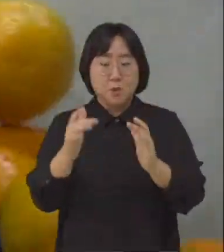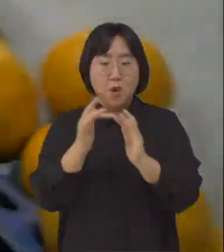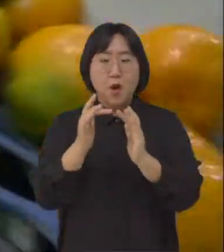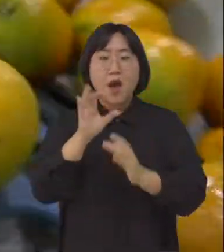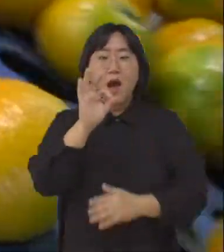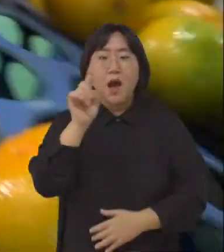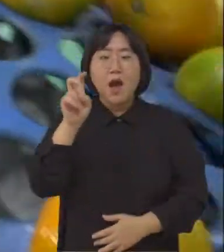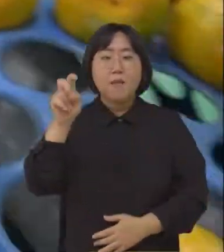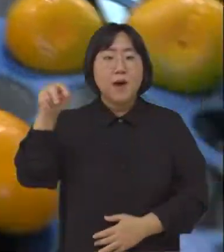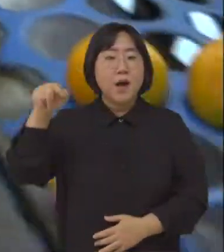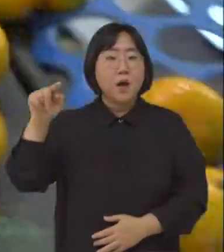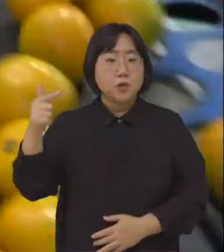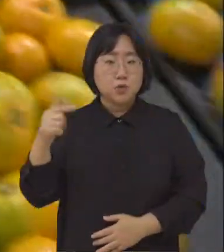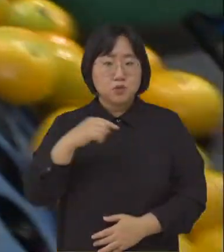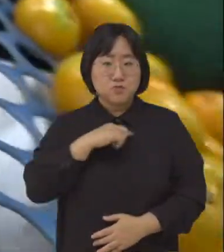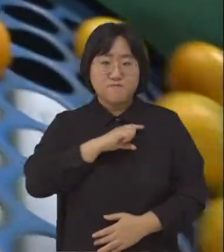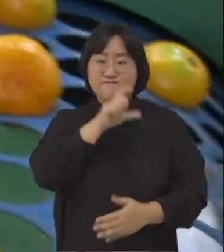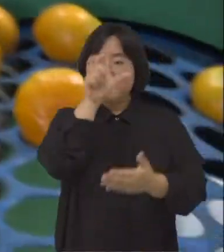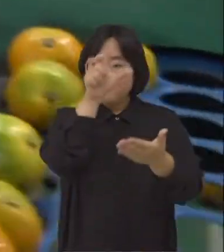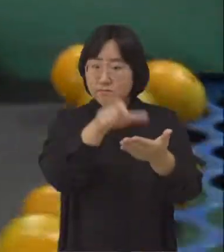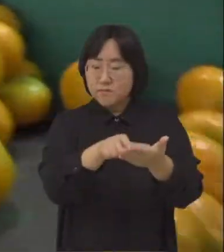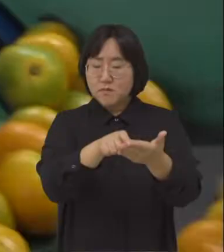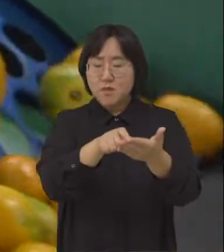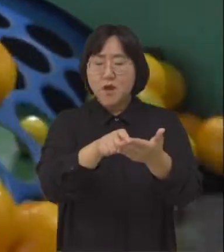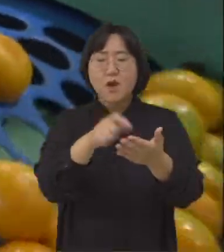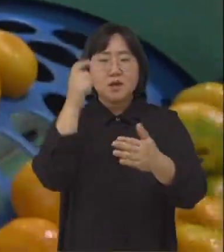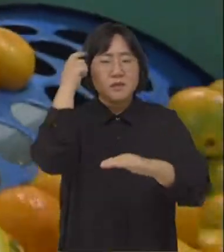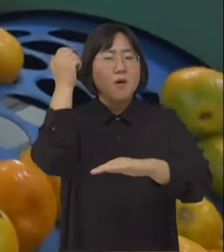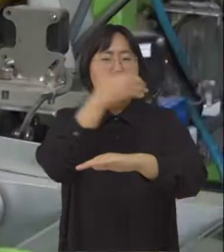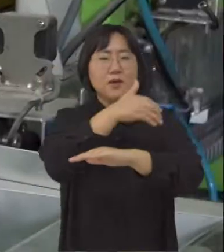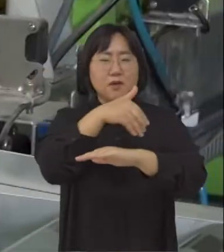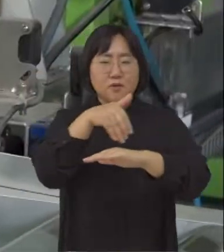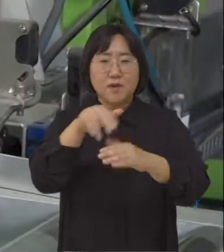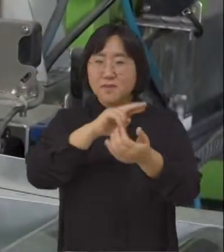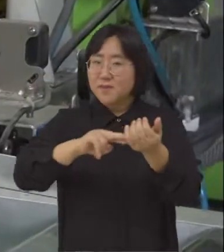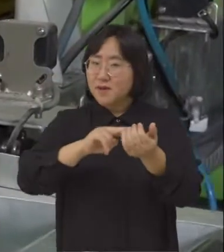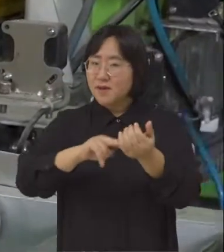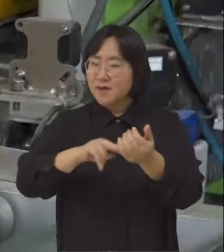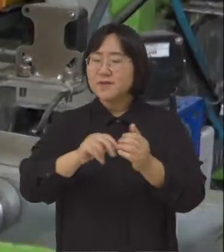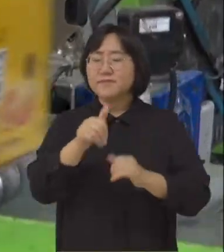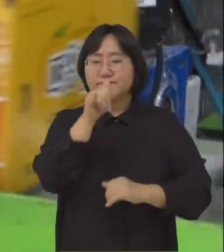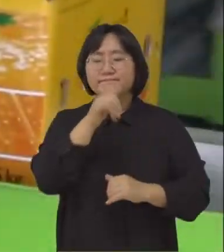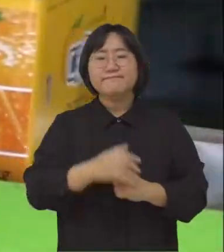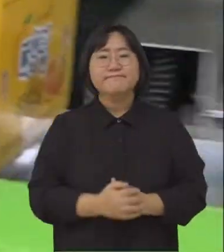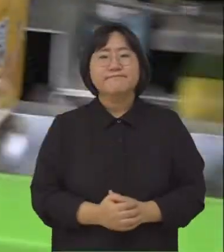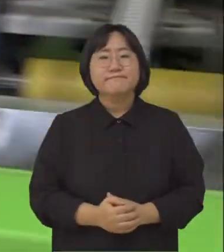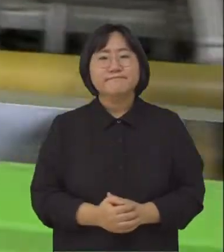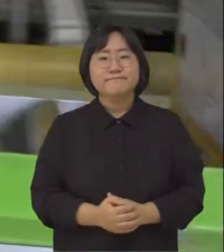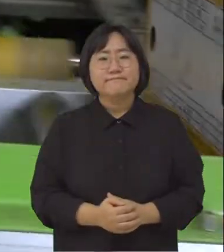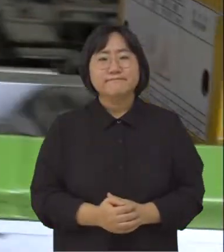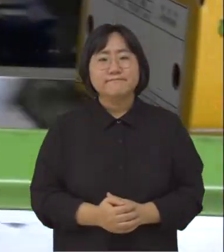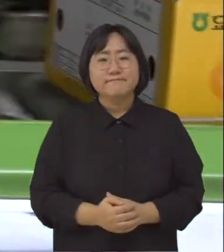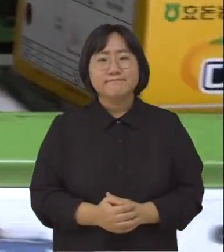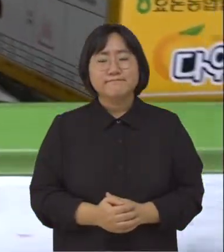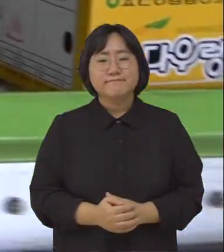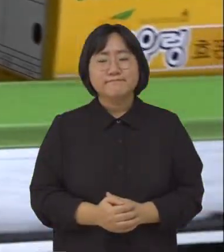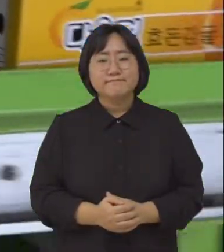아마존에 브랜드관을 개설하는 등 본격적인 해외 온라인 수출 사업에도 도전을 이어나갈 계획입니다.